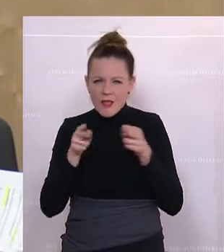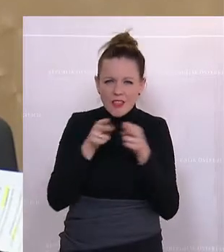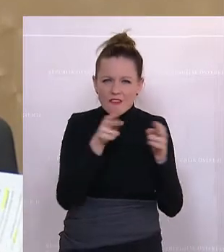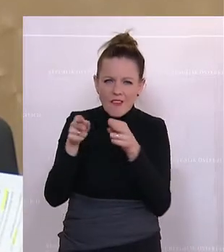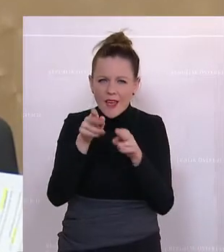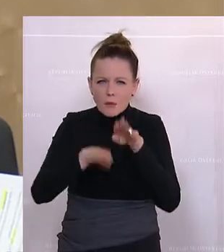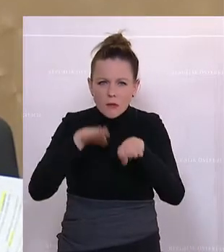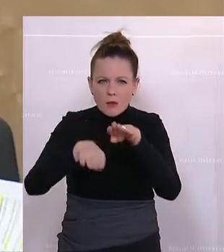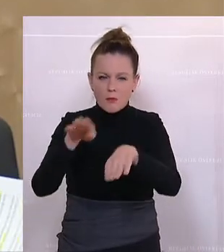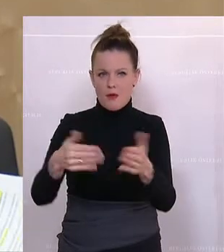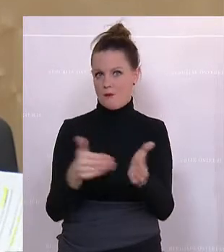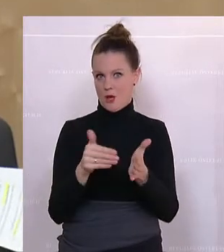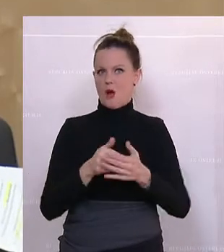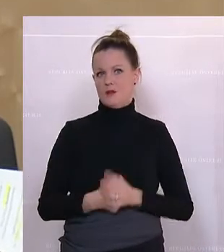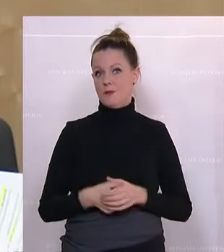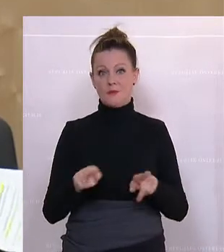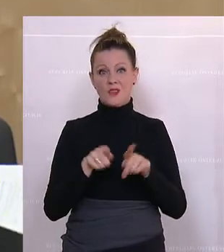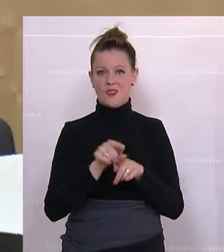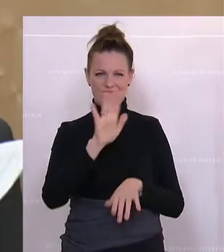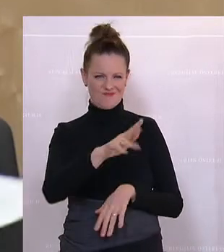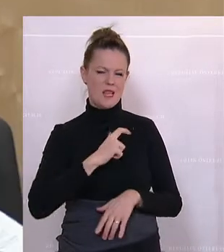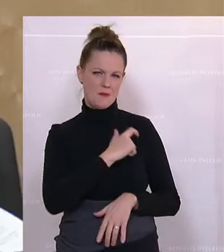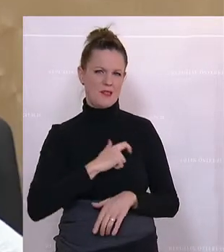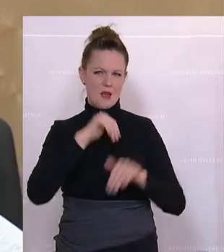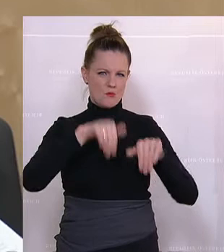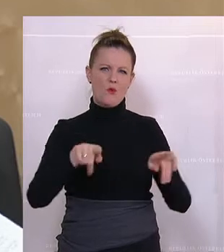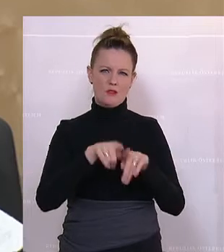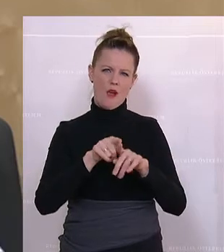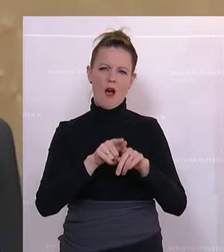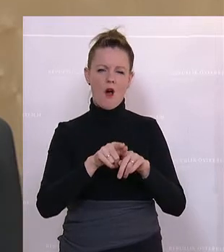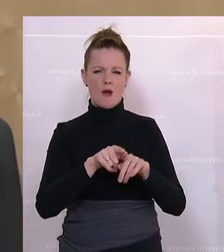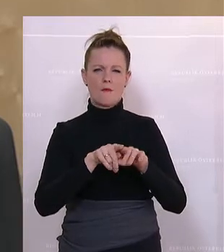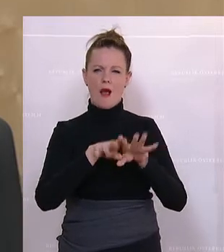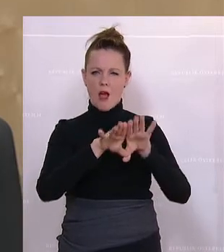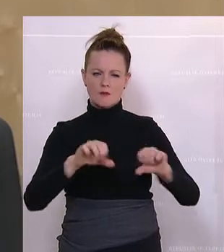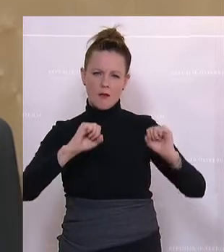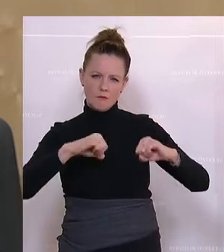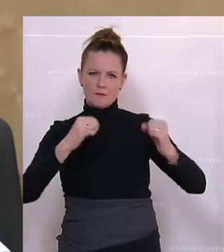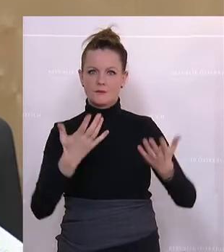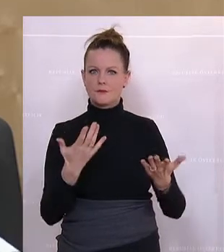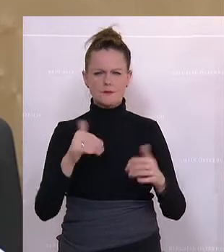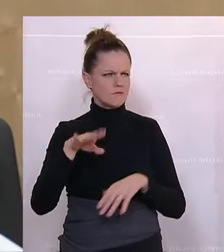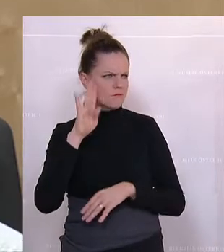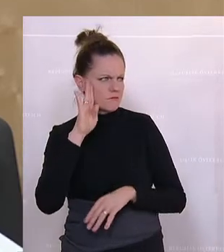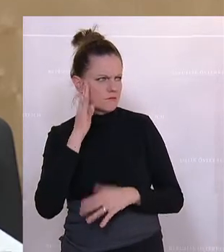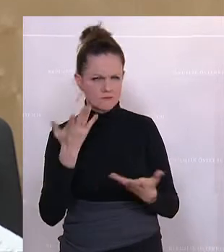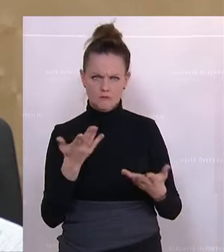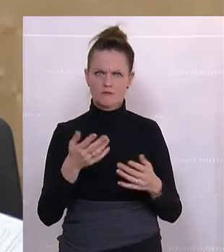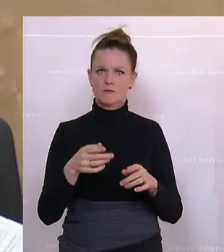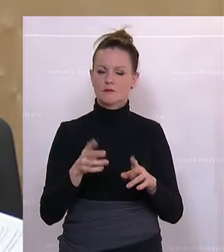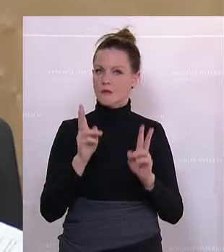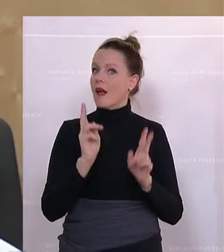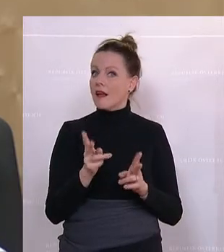Sie sollten sich auch in der Fraktion einmal selber einig werden, glaube ich. Ich höre dauernd, und zwar kann ich das sogar